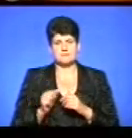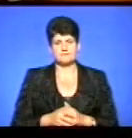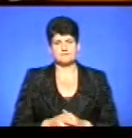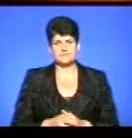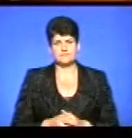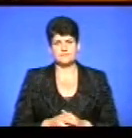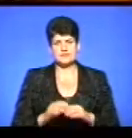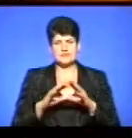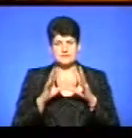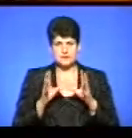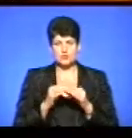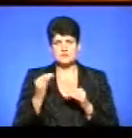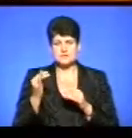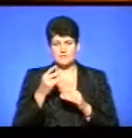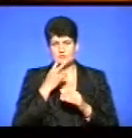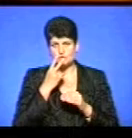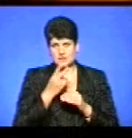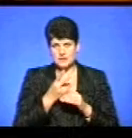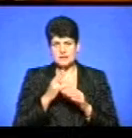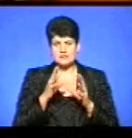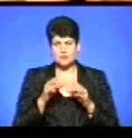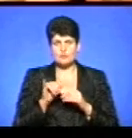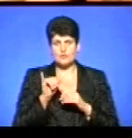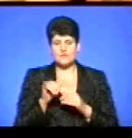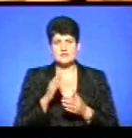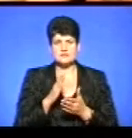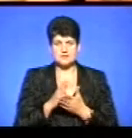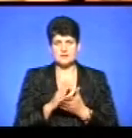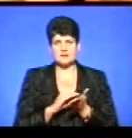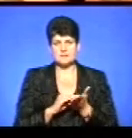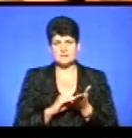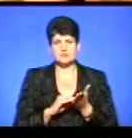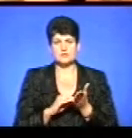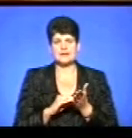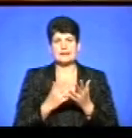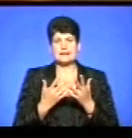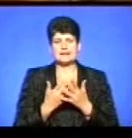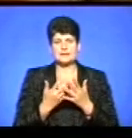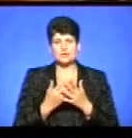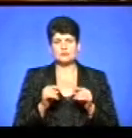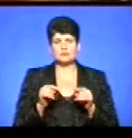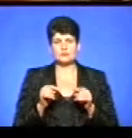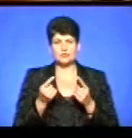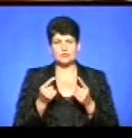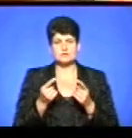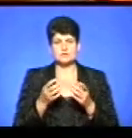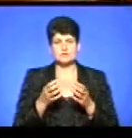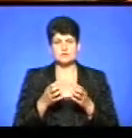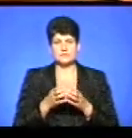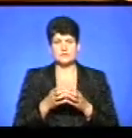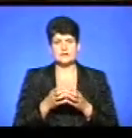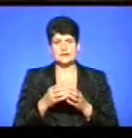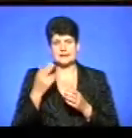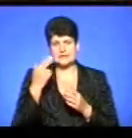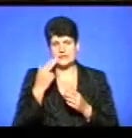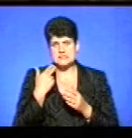Не за ним стає цікаво спостерігати, але при цьому у вас є все європейське кіно, створюється, називаємо, європейське, італійське кіно,